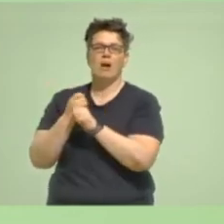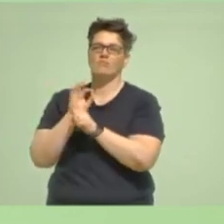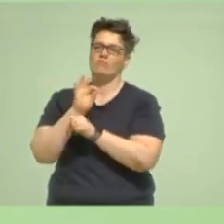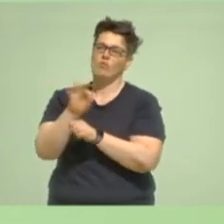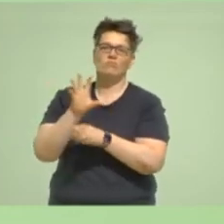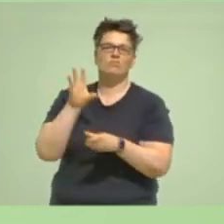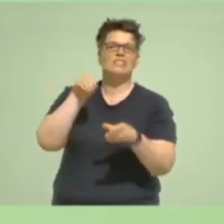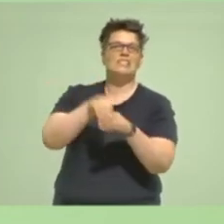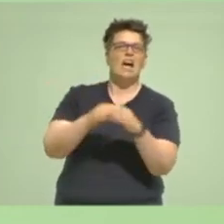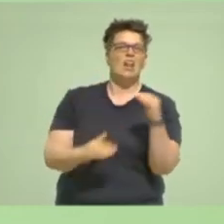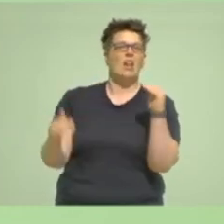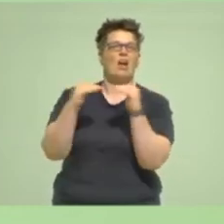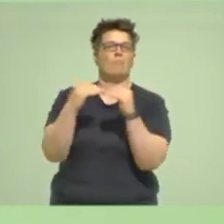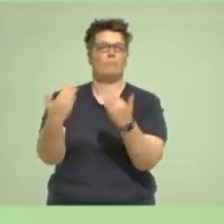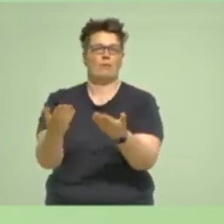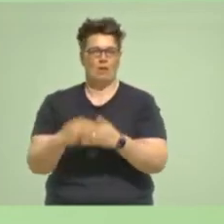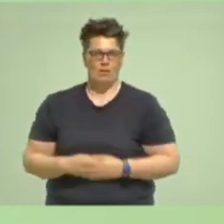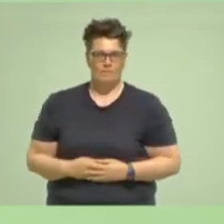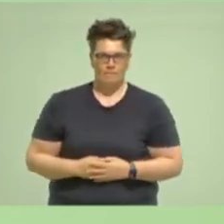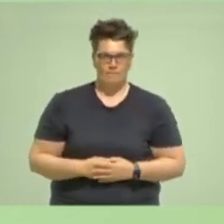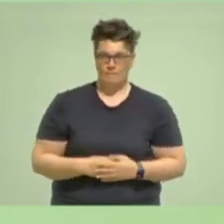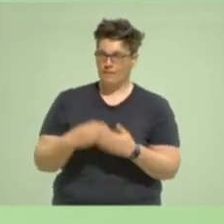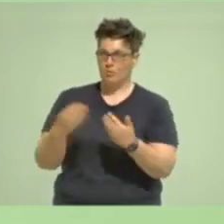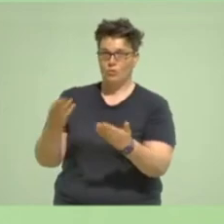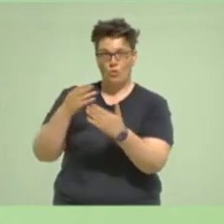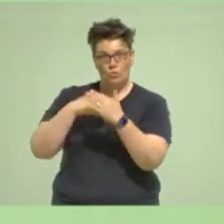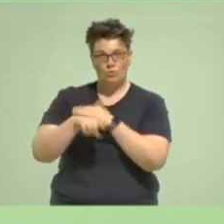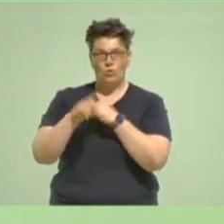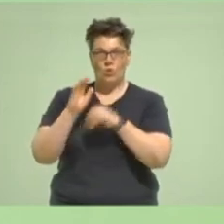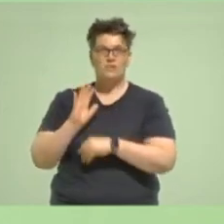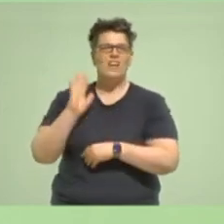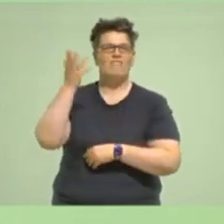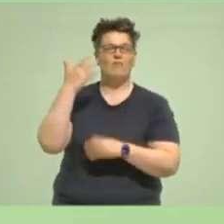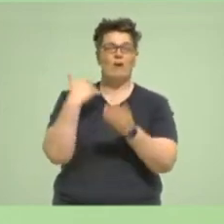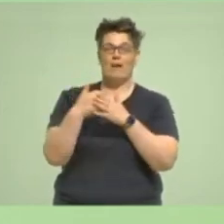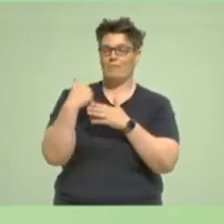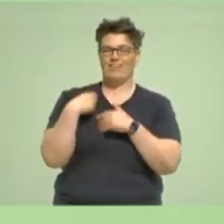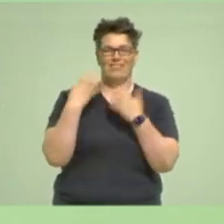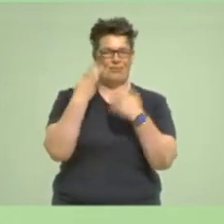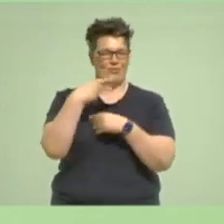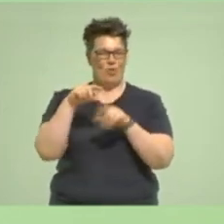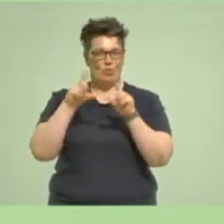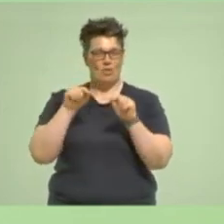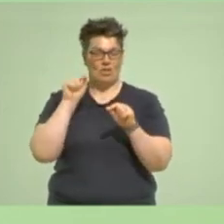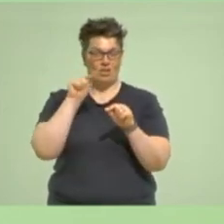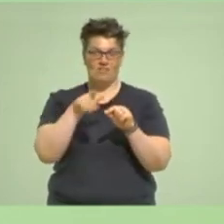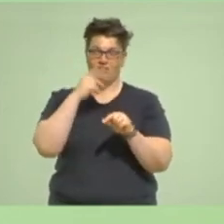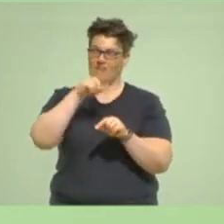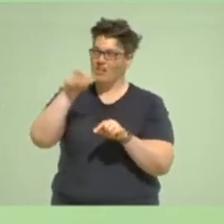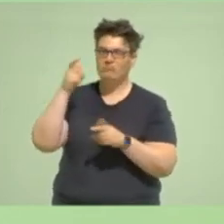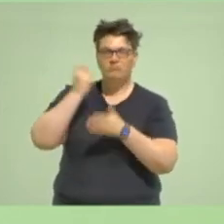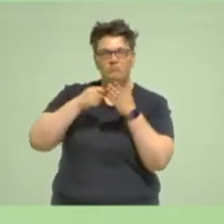zu erhalten, aus dem Erfolg des Zuspruchs des Lern-Euro-Tickets, was zu machen für die Zukunft der Menschen in Nordrhein-Westfalen,